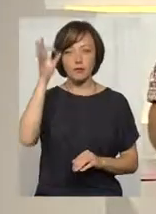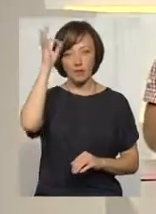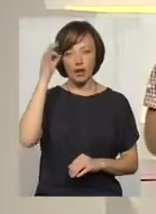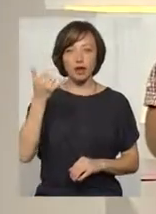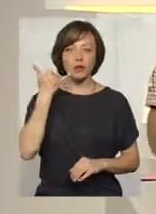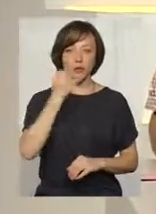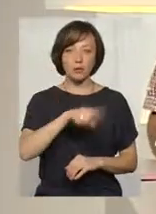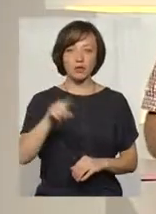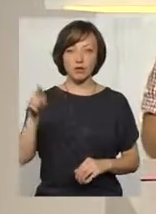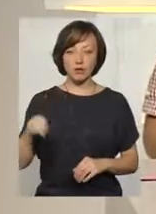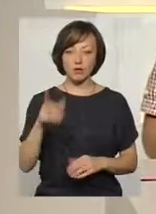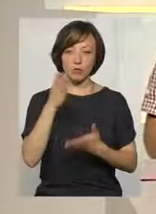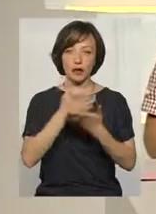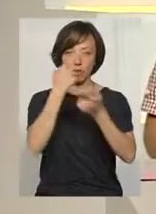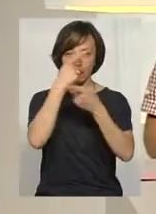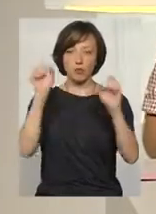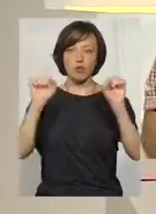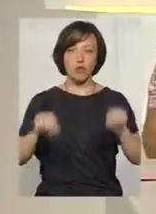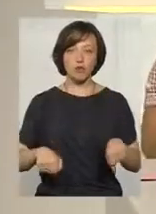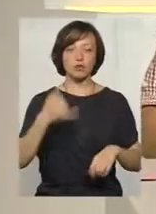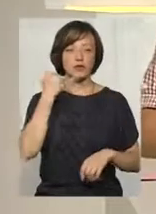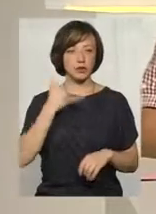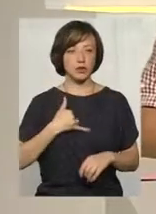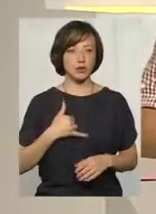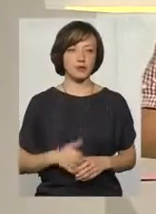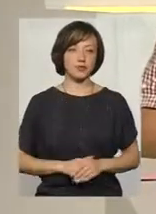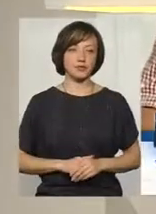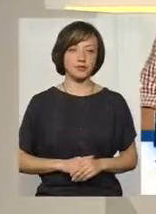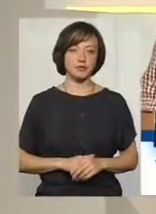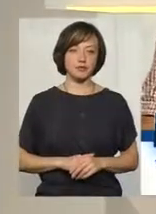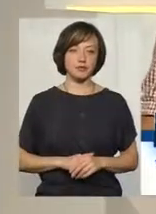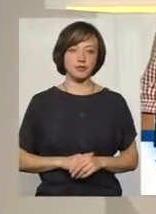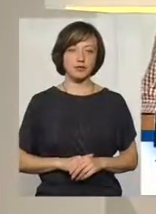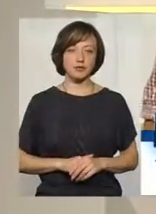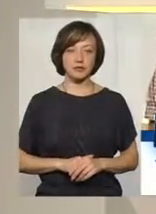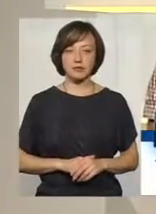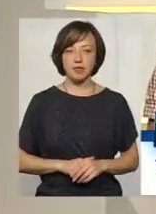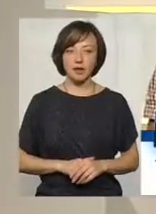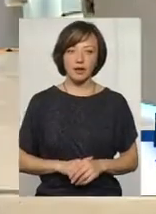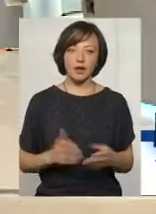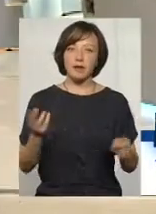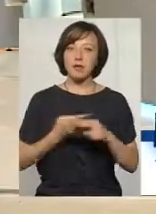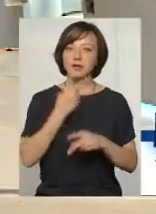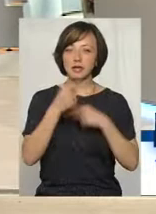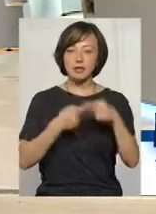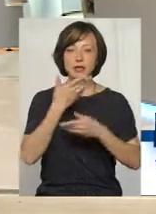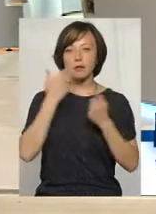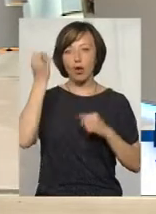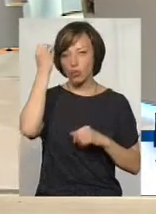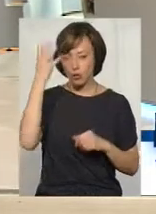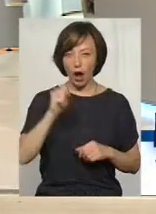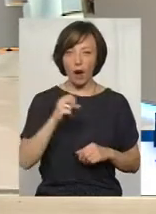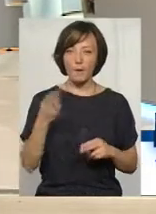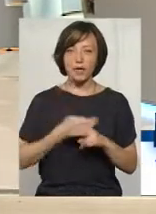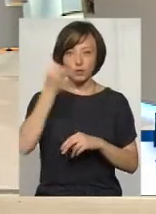в студії під час прямого ефірію можете телефонувати – 61-90-60. Тож, без традиції, кажуть, немає культури, а